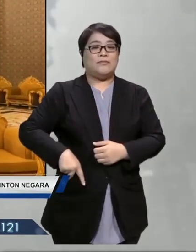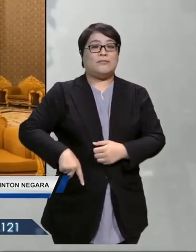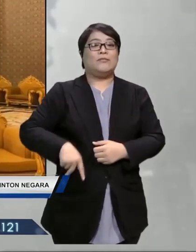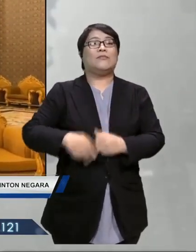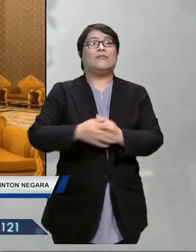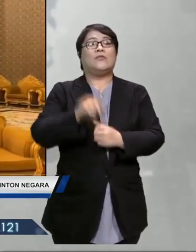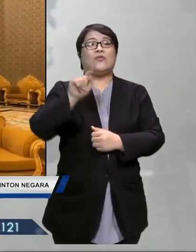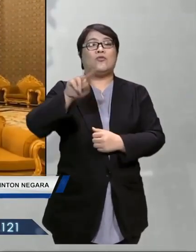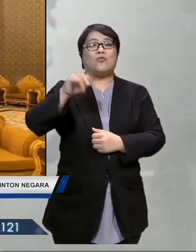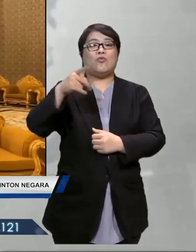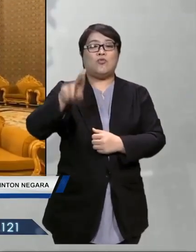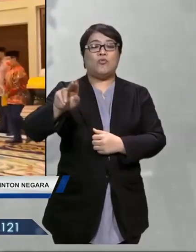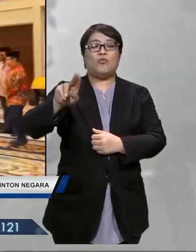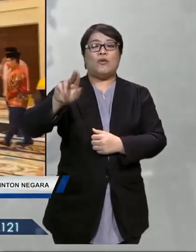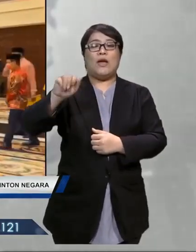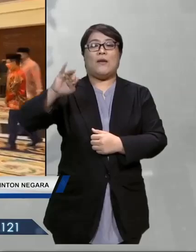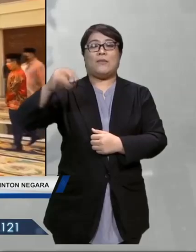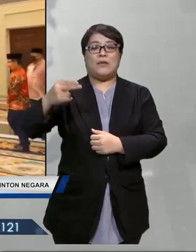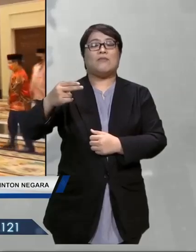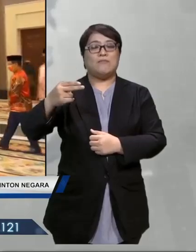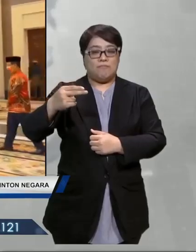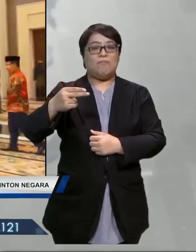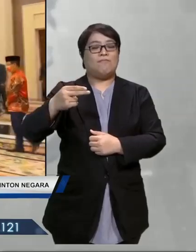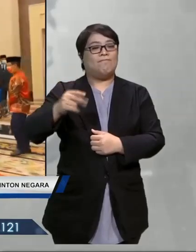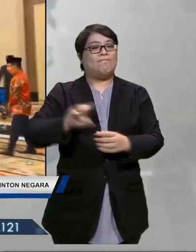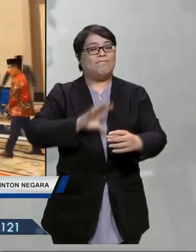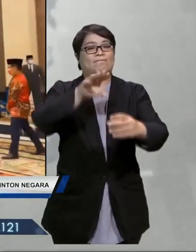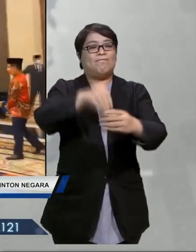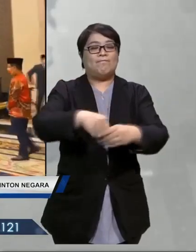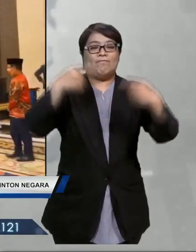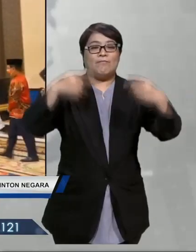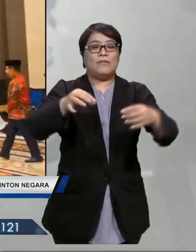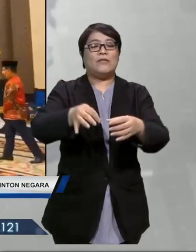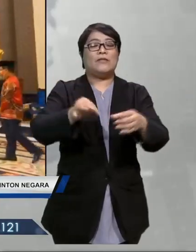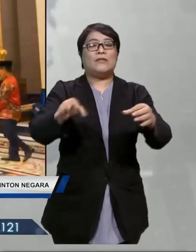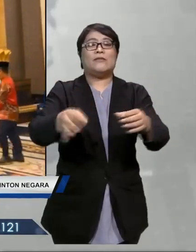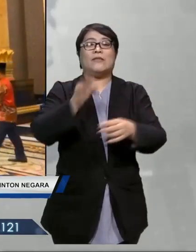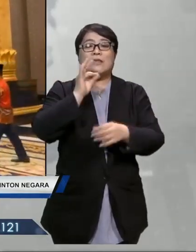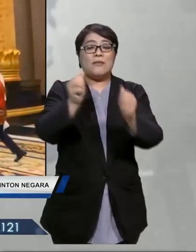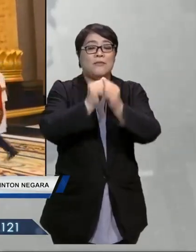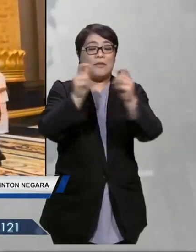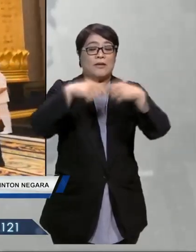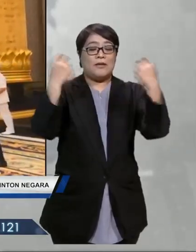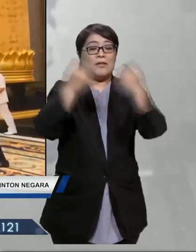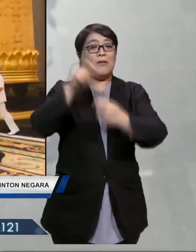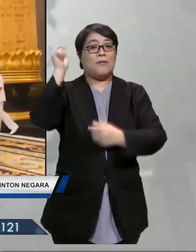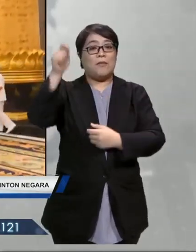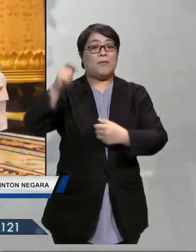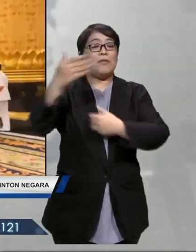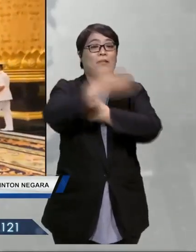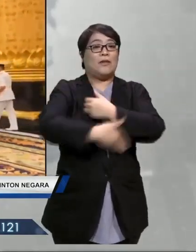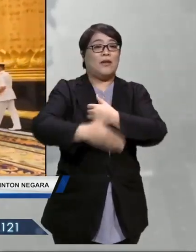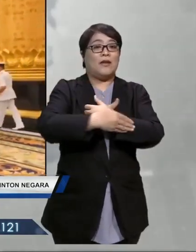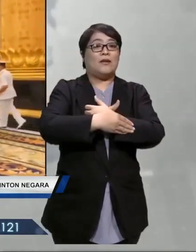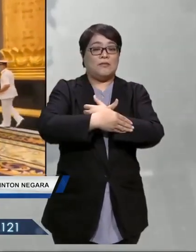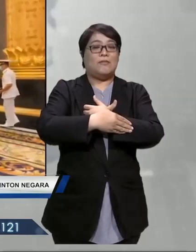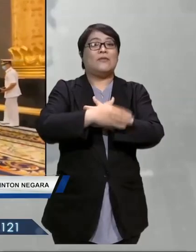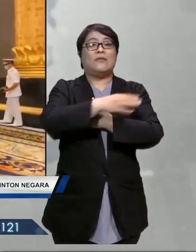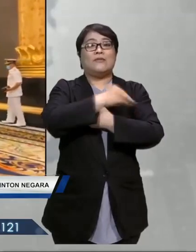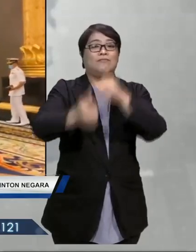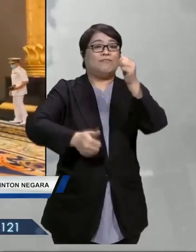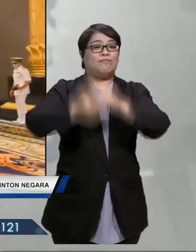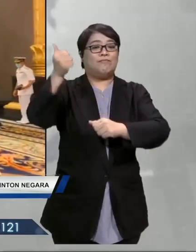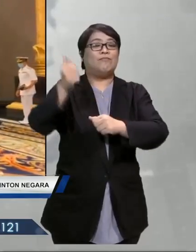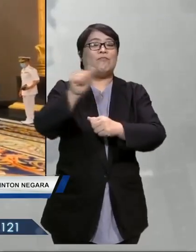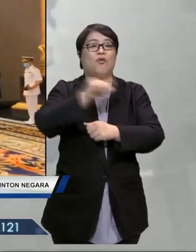Azizah Aminah Maimunah Iskandaria berkenan menghadiri majlis jamuan teh bersama pasukan badminton negara kekejuaraan All England 2021